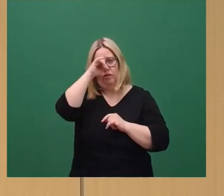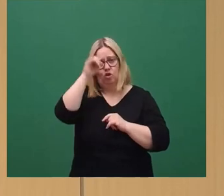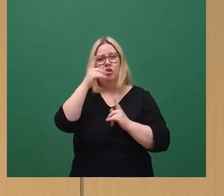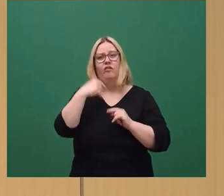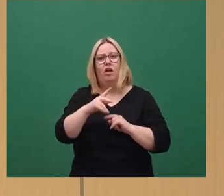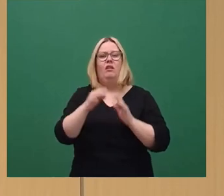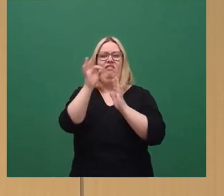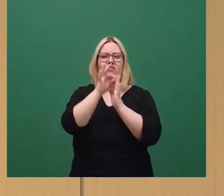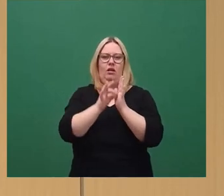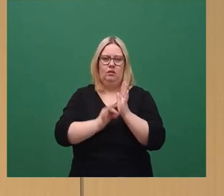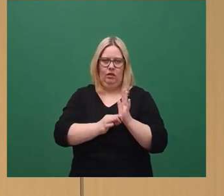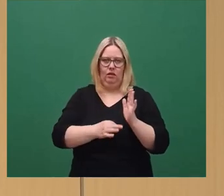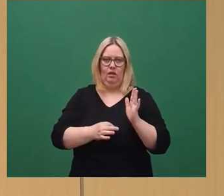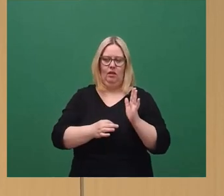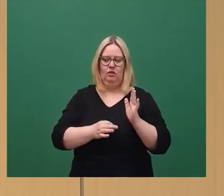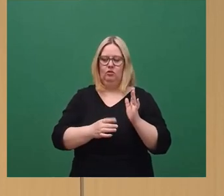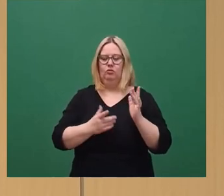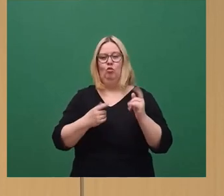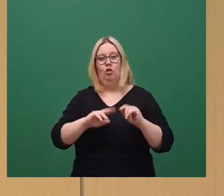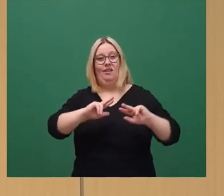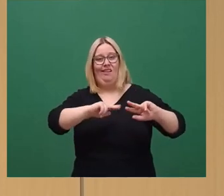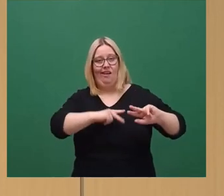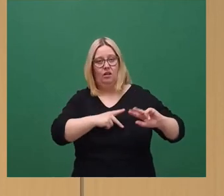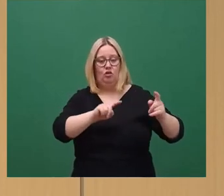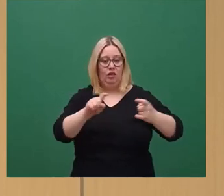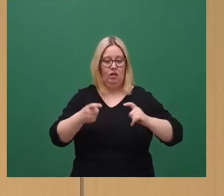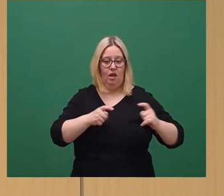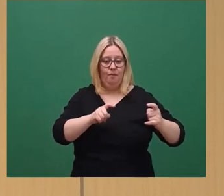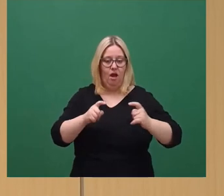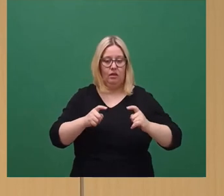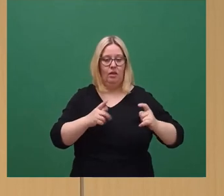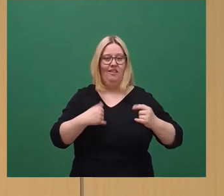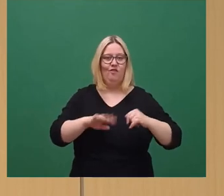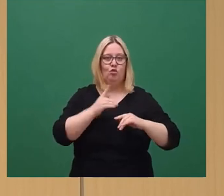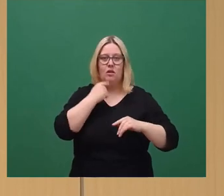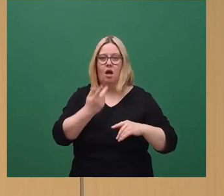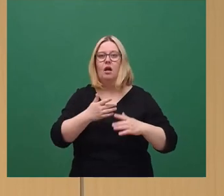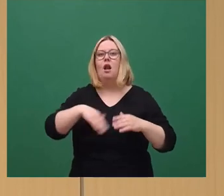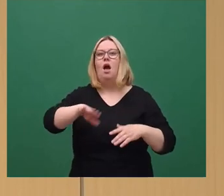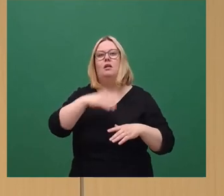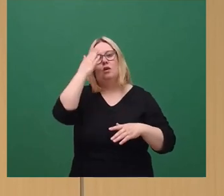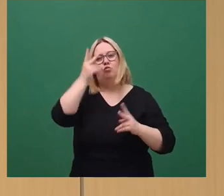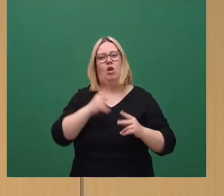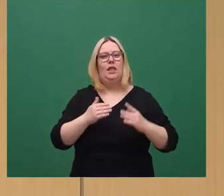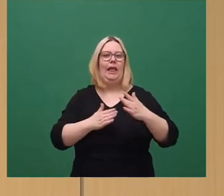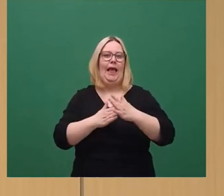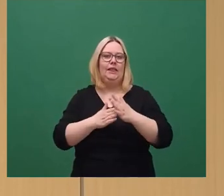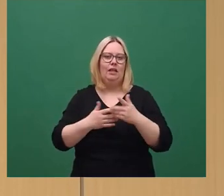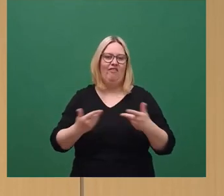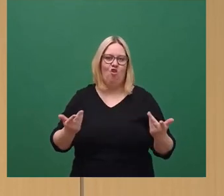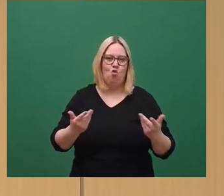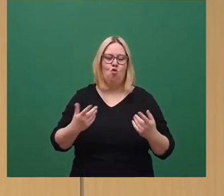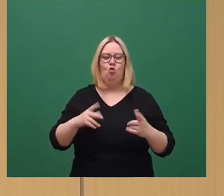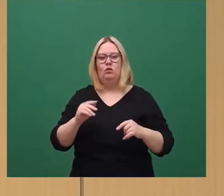Fakten geht. Statt eine ehrliche Debatte zu führen, wo die Grenzen der Landeshauptstadt Dresden liegen und wie unter der